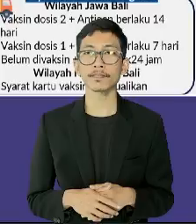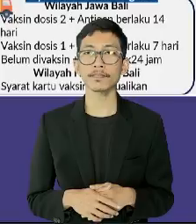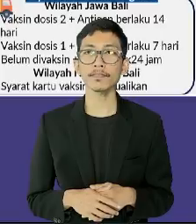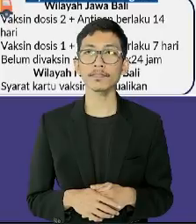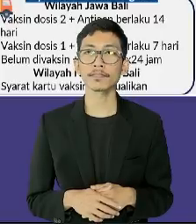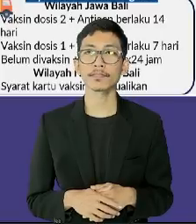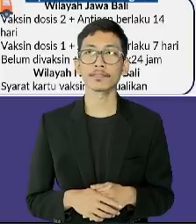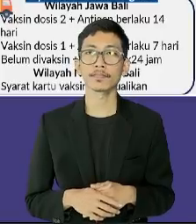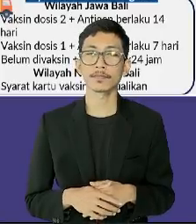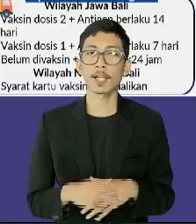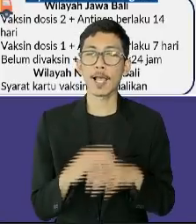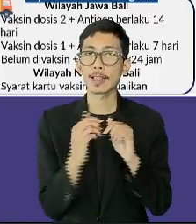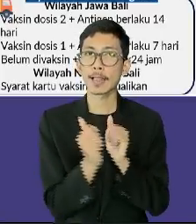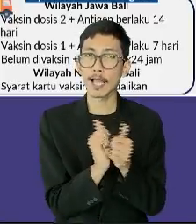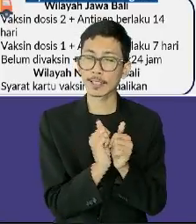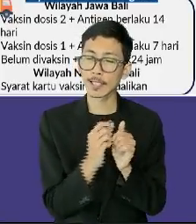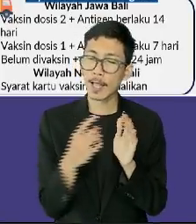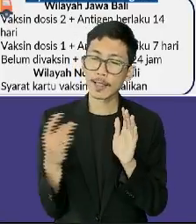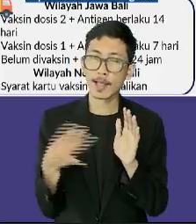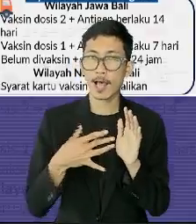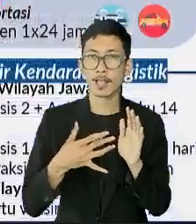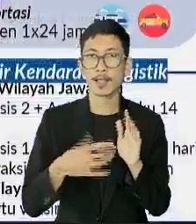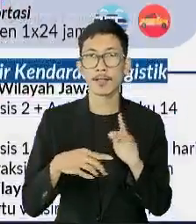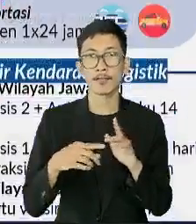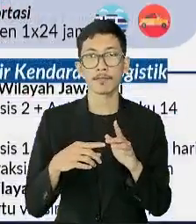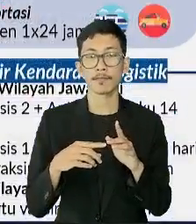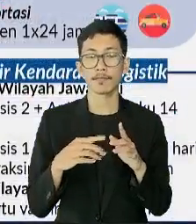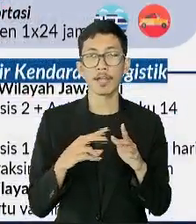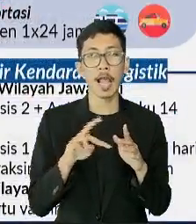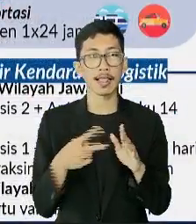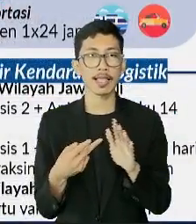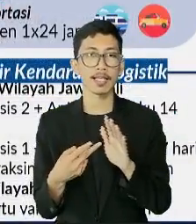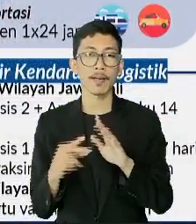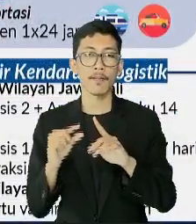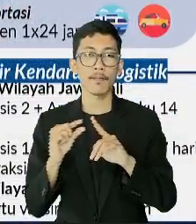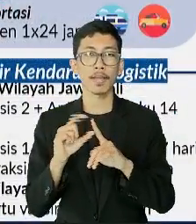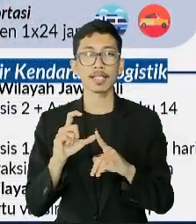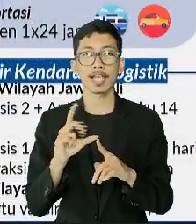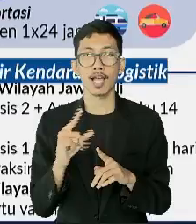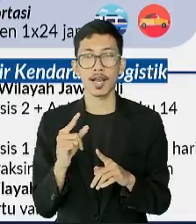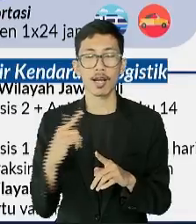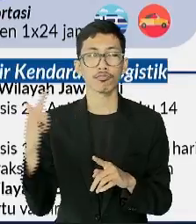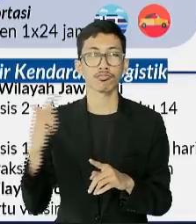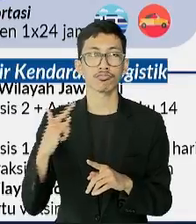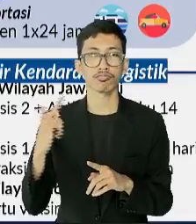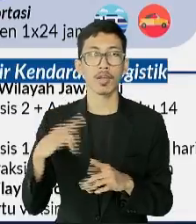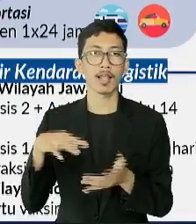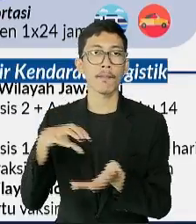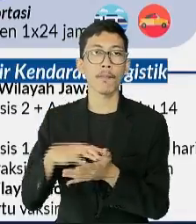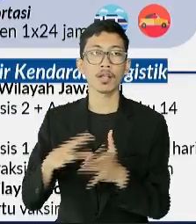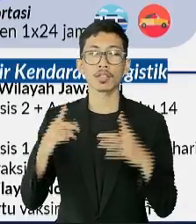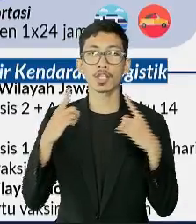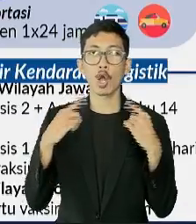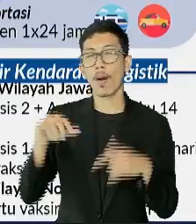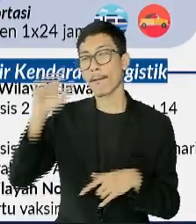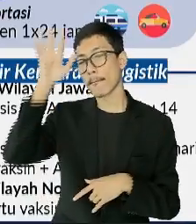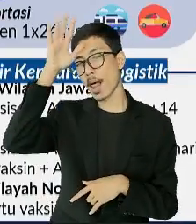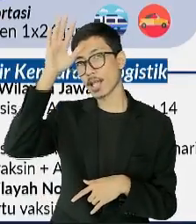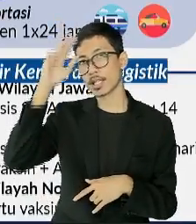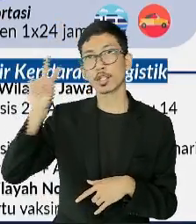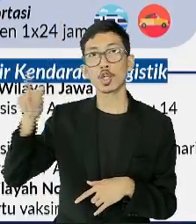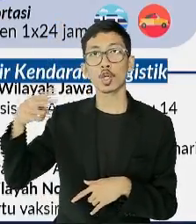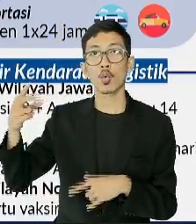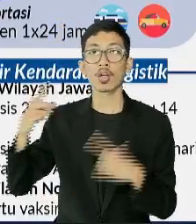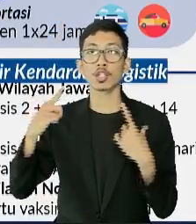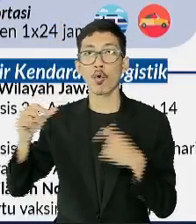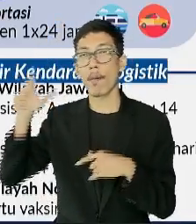persyaratan testing menjadi PCR saja di moda udara pada wilayah Jawa Bali dan non-Jawa